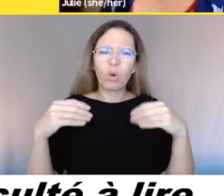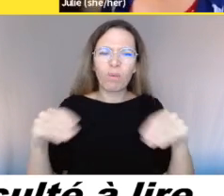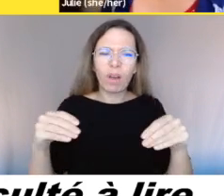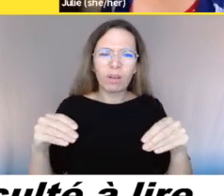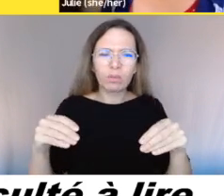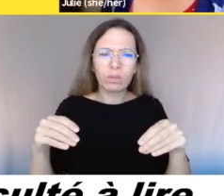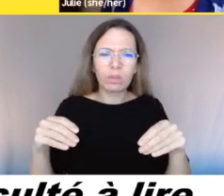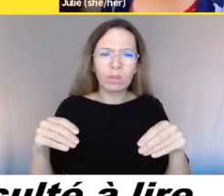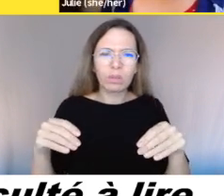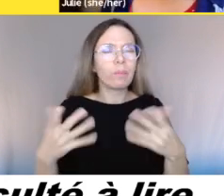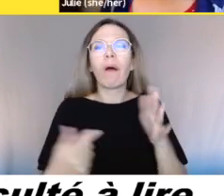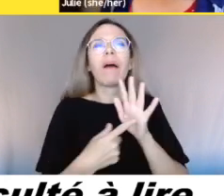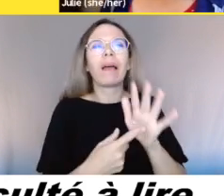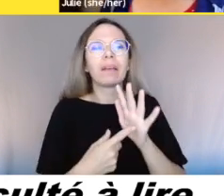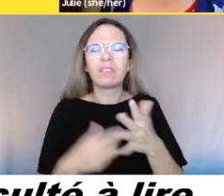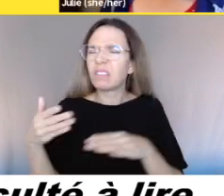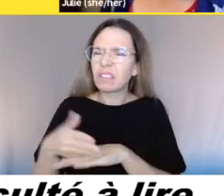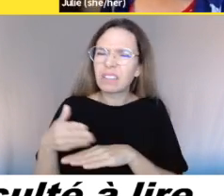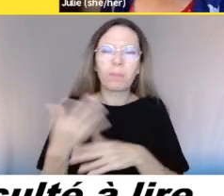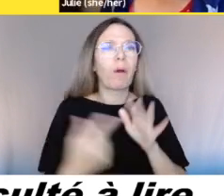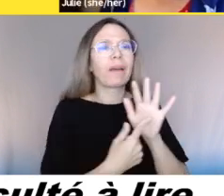mais bon. Mais peut-être qu'on est à ma gueule.